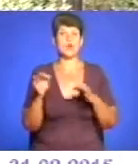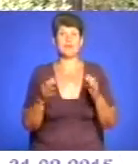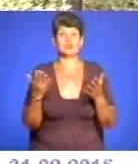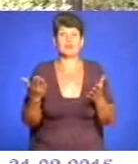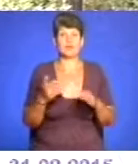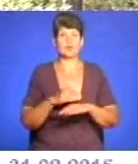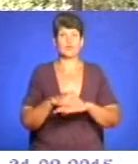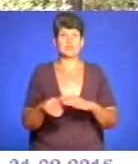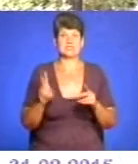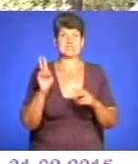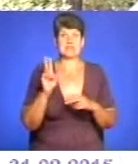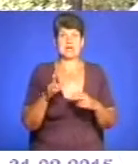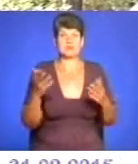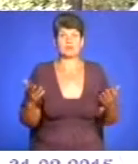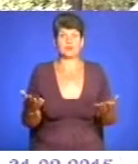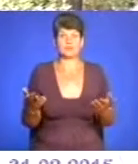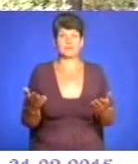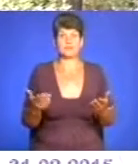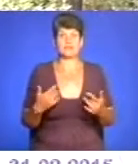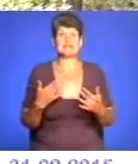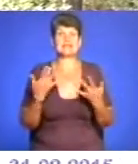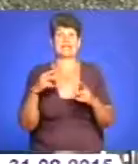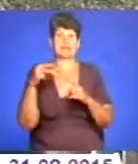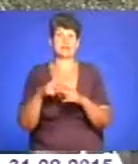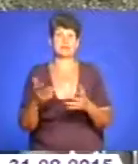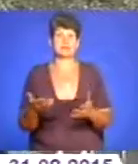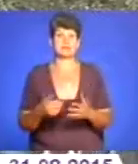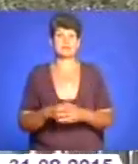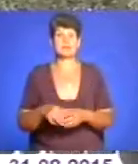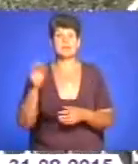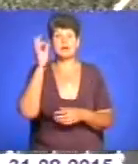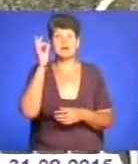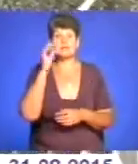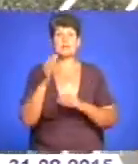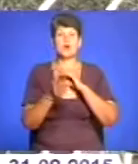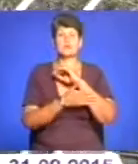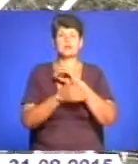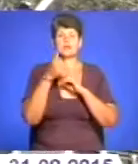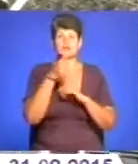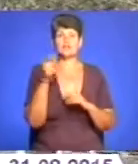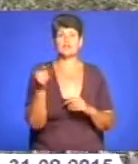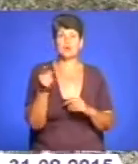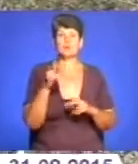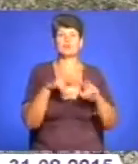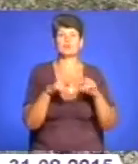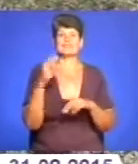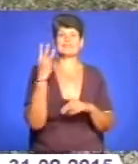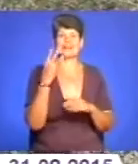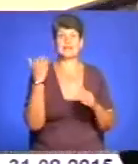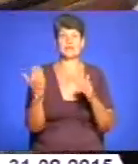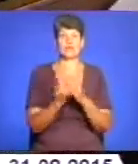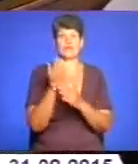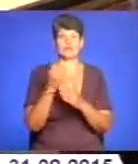вулиця з транспортними магістралями, настільки навантаженими. Нагадаємо, що за останні роки у Тернополі збудовано три нові